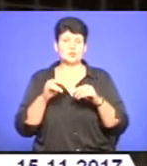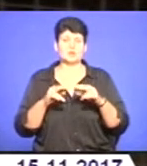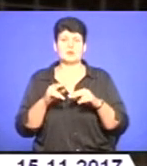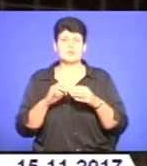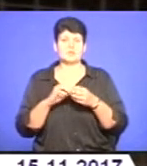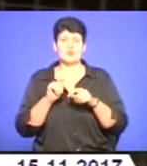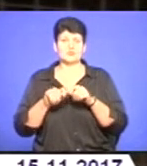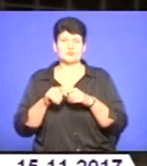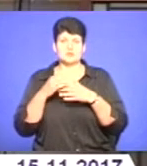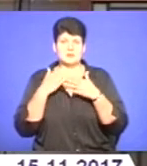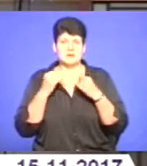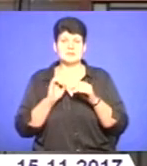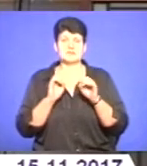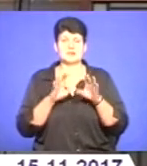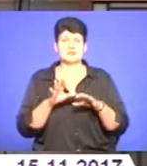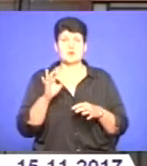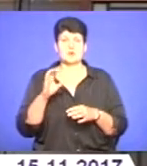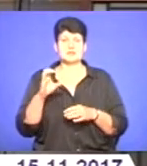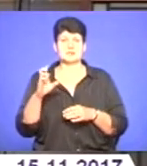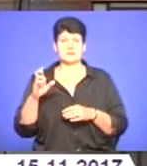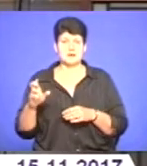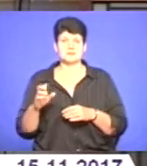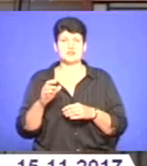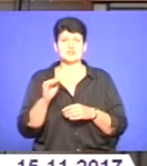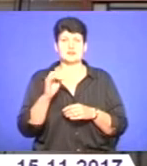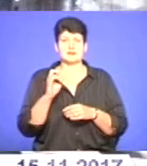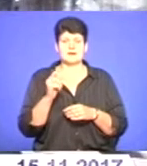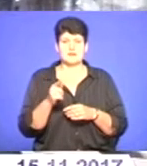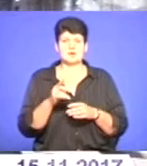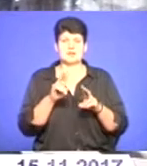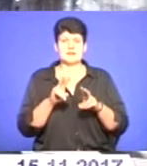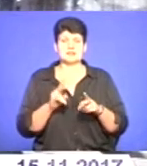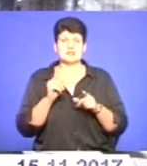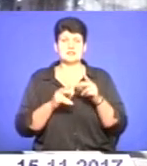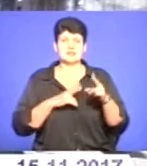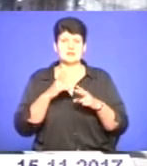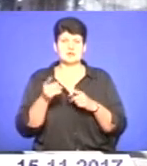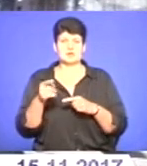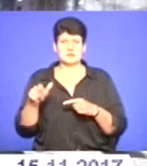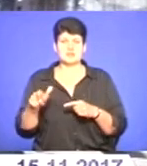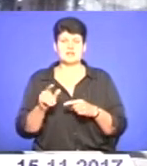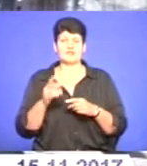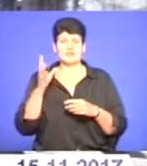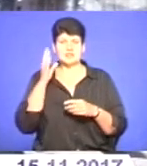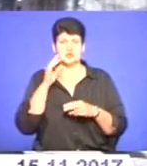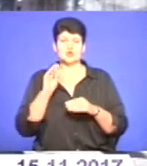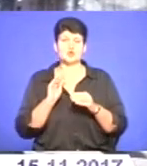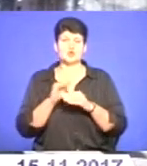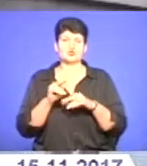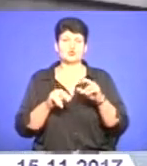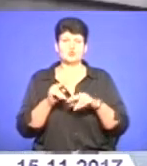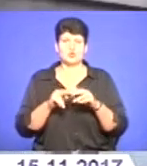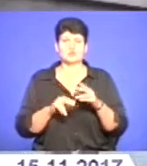покладений на управління ЖКГ та ОСББ. Міська ж рада розглядає лише скарги від тернополян, вважають, що до будова балкон чи лоджія